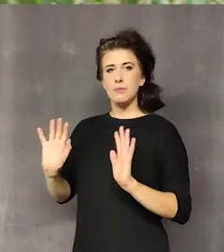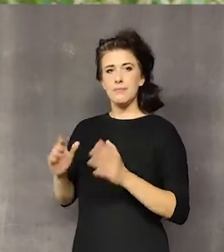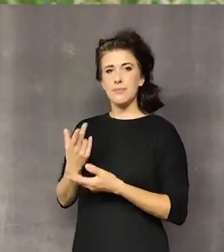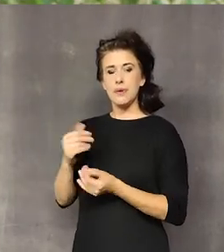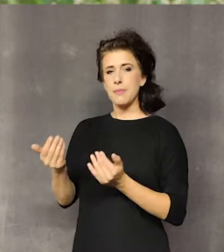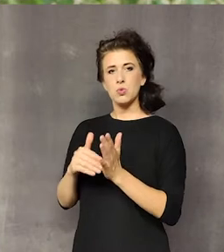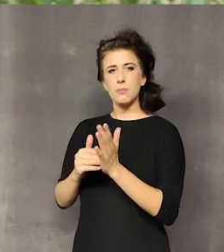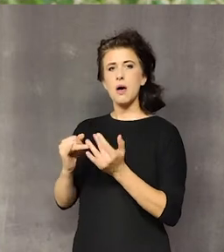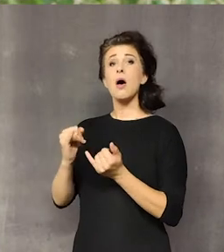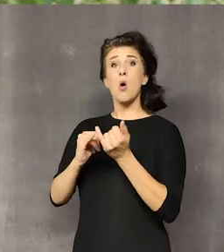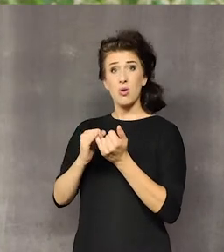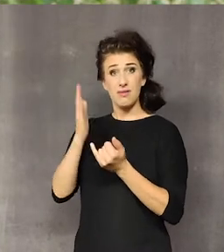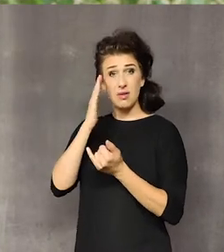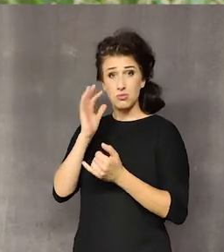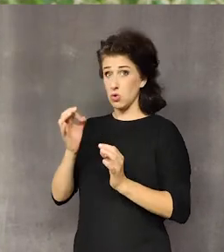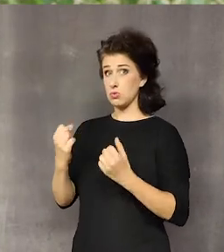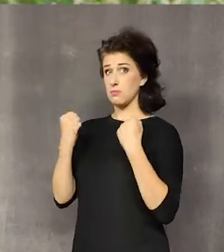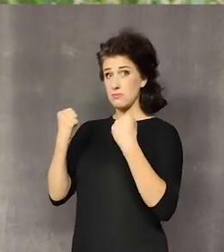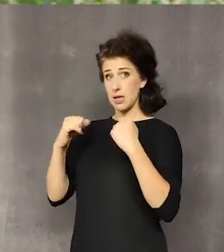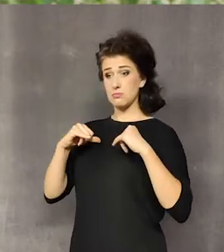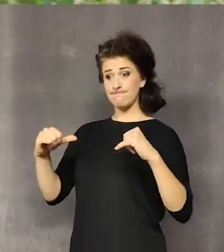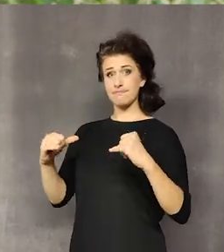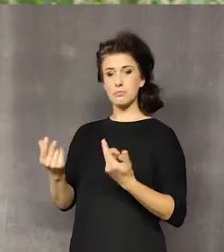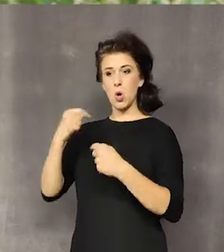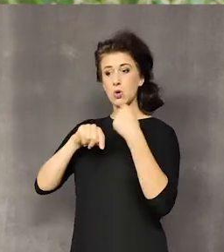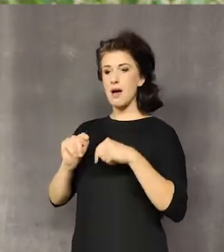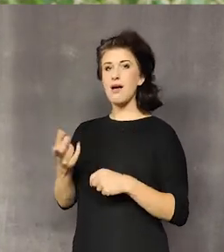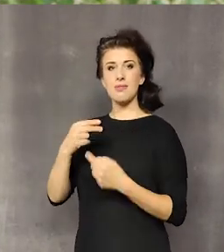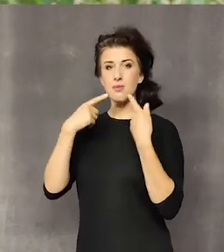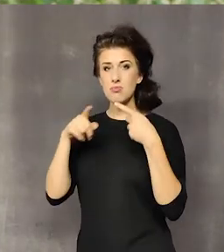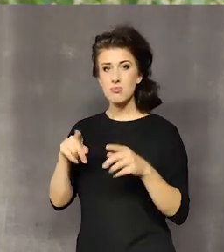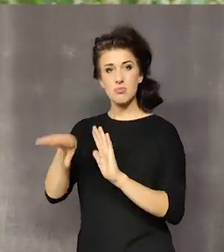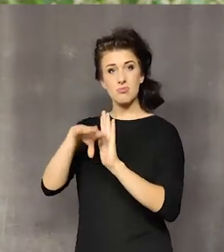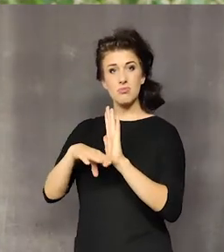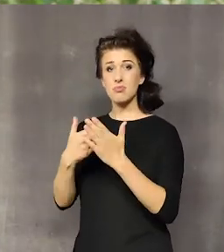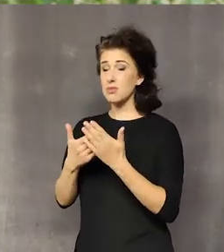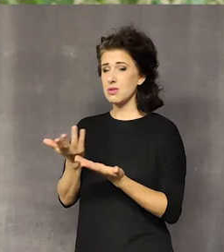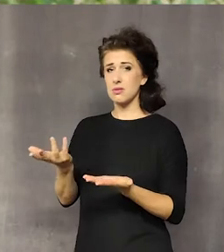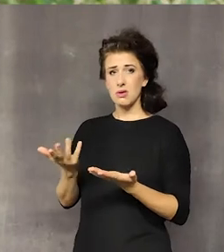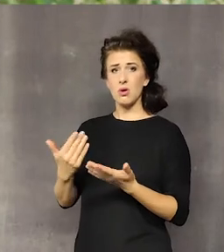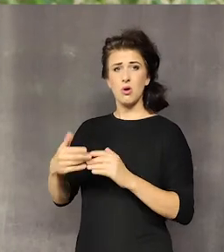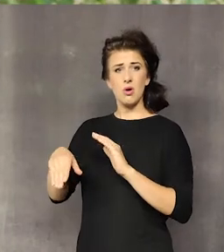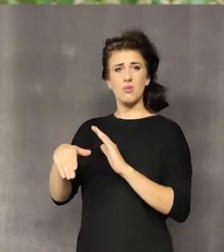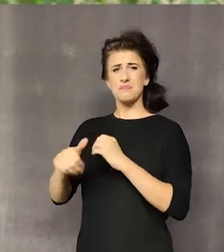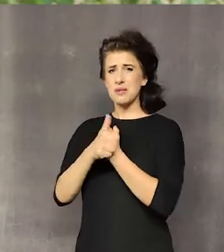fajny olej, który wzmacnia organiczm, ale jeśli zbierzemy w nieodpowiednich warunkach, niestety zaszkodzimy sobie. Jeśli